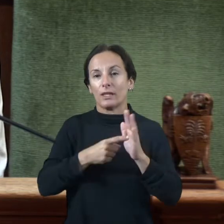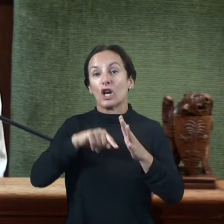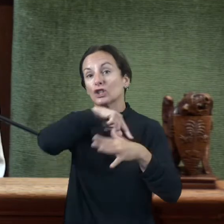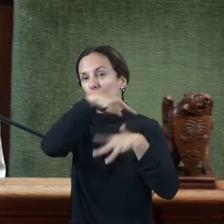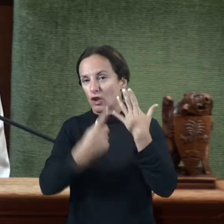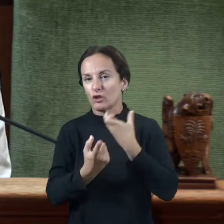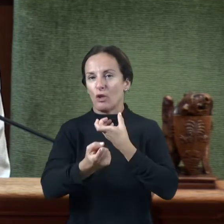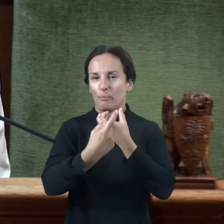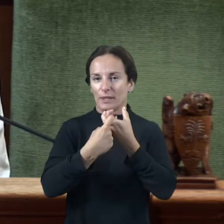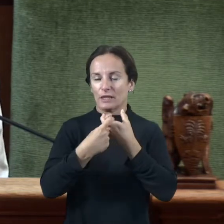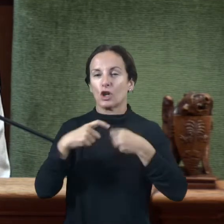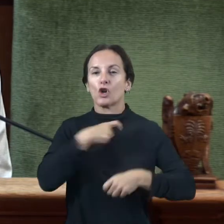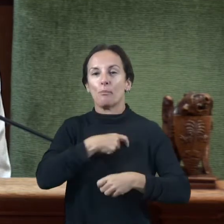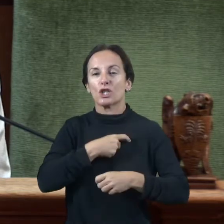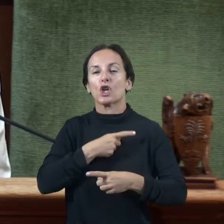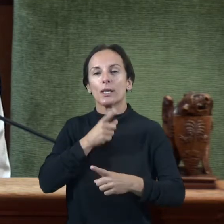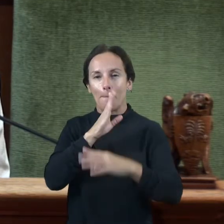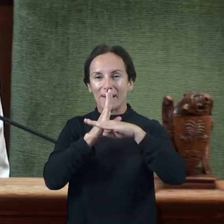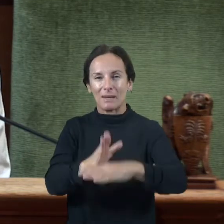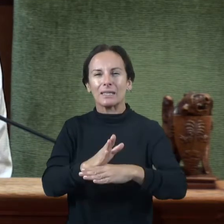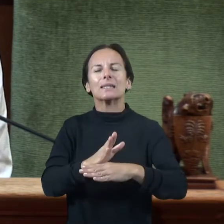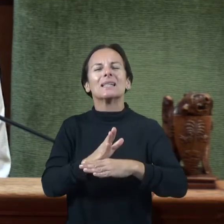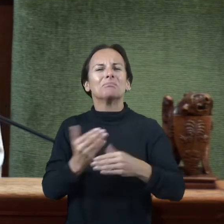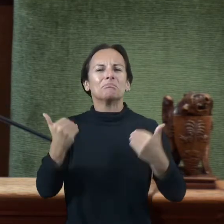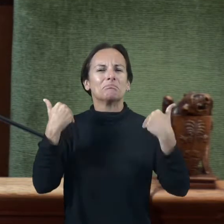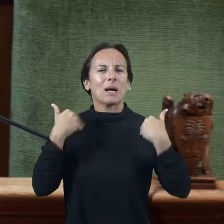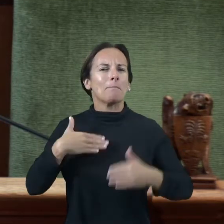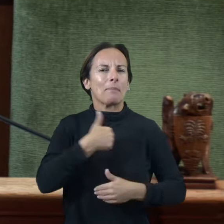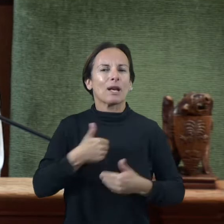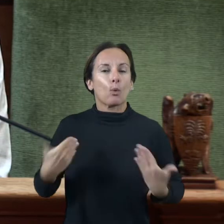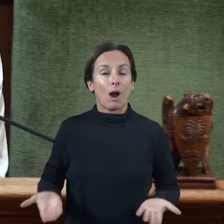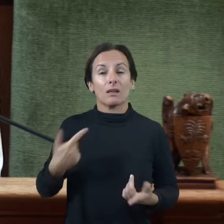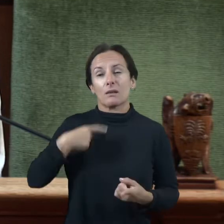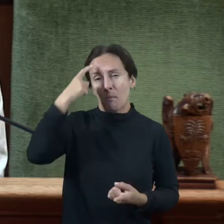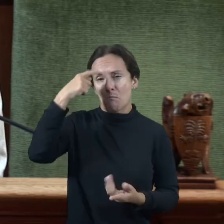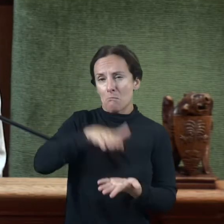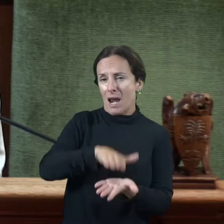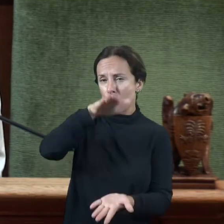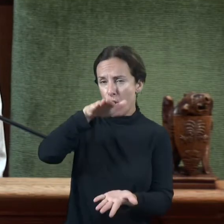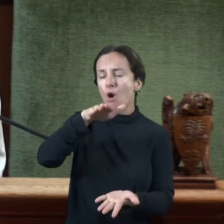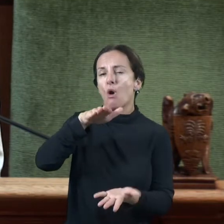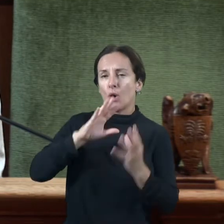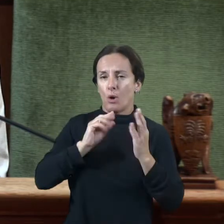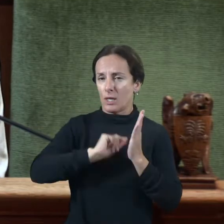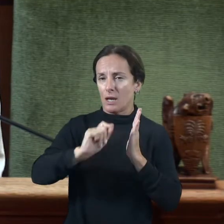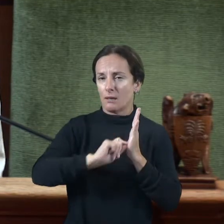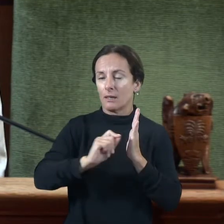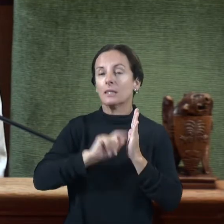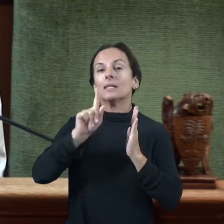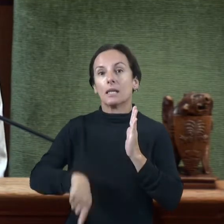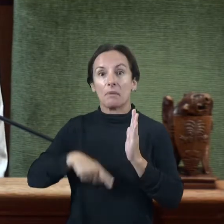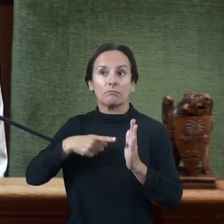funcions que té la comissió permanent lògicament elaborar el projecte de memòria anual fets informes pertinents